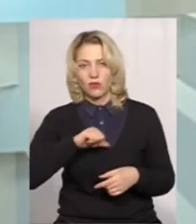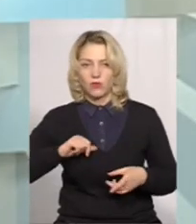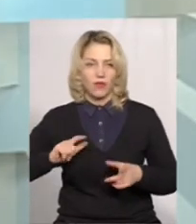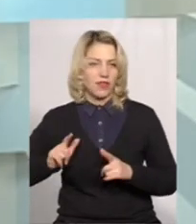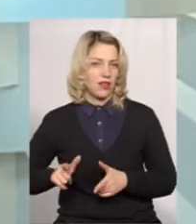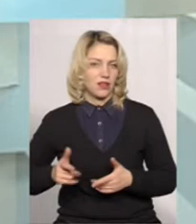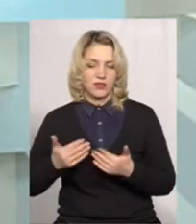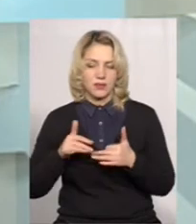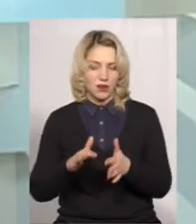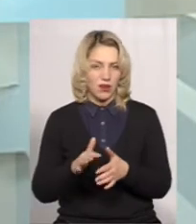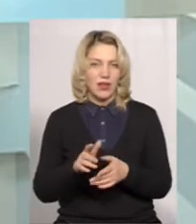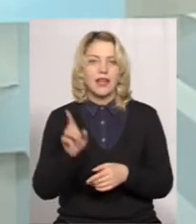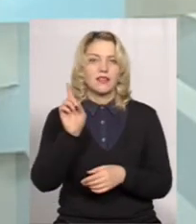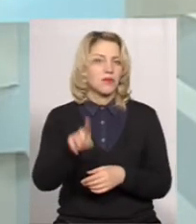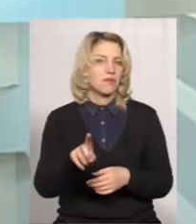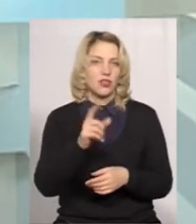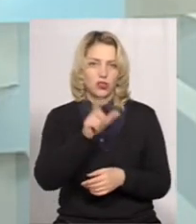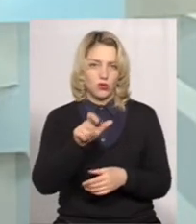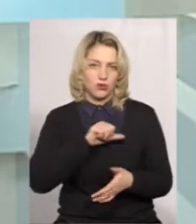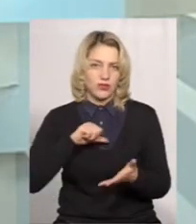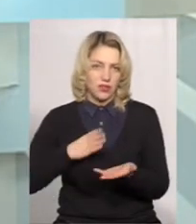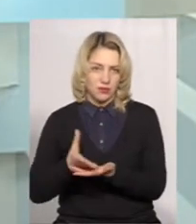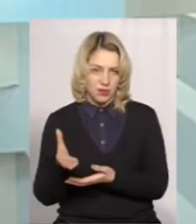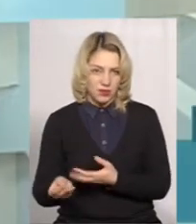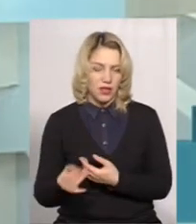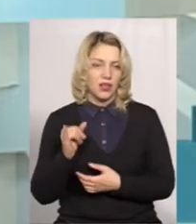кошти людей. Зрозуміло, я називав цифру.